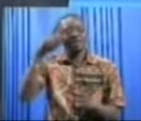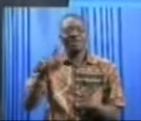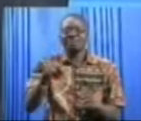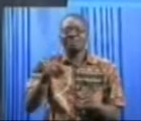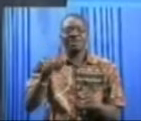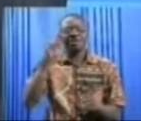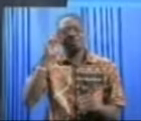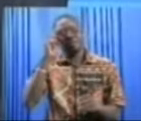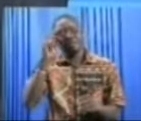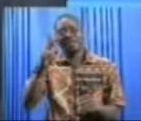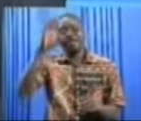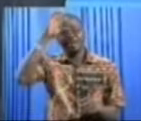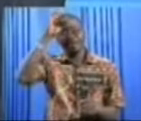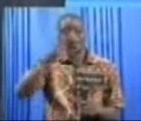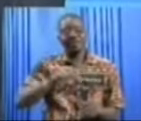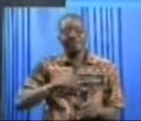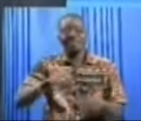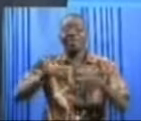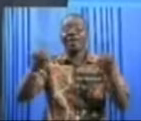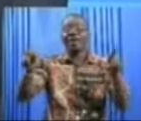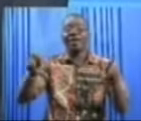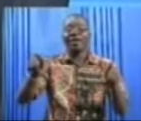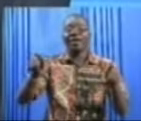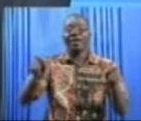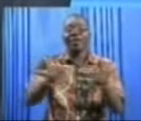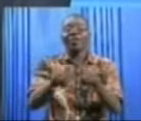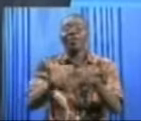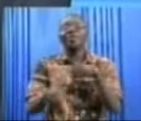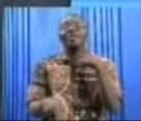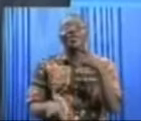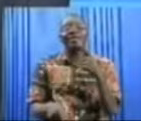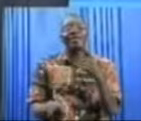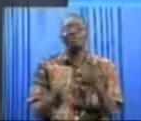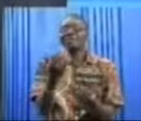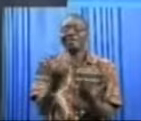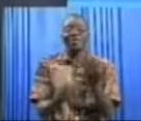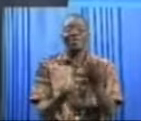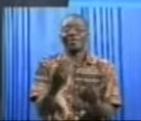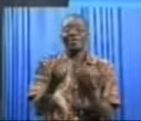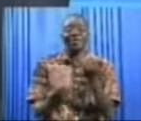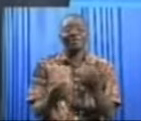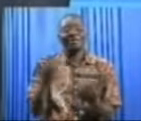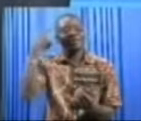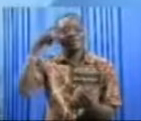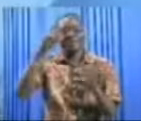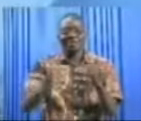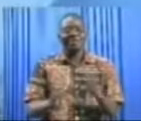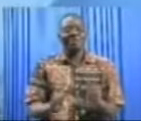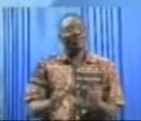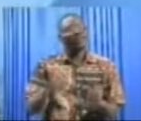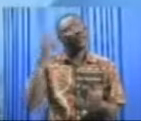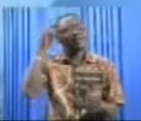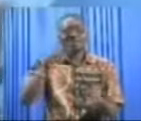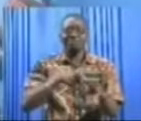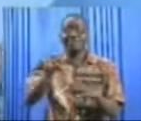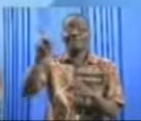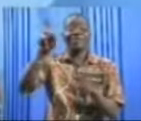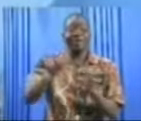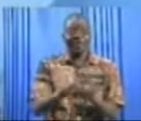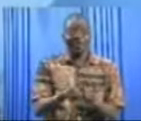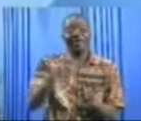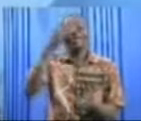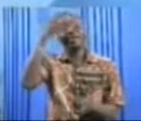Ce sont des rumeurs, mais comme on le dit, il n'y jamais de fumée sans feu. C'est des professionnels. Voilà, ils savent ce qu'ils ont à faire.